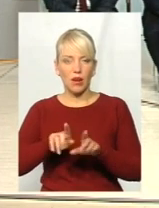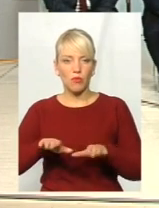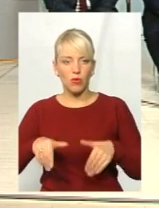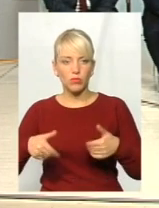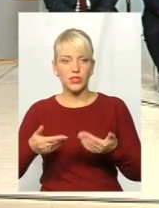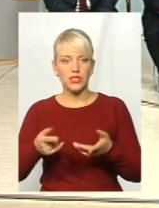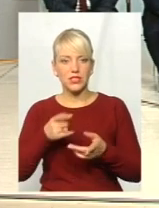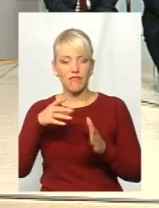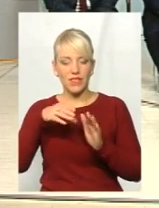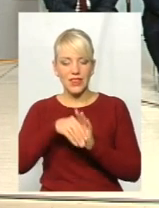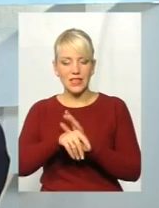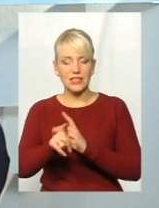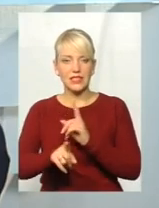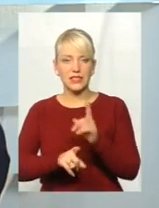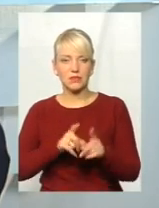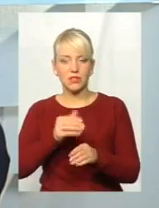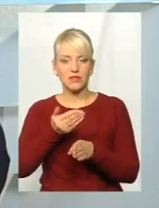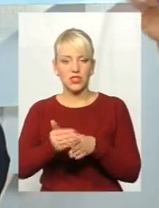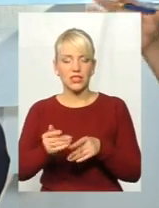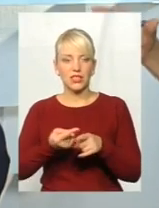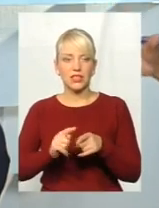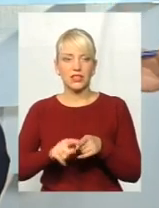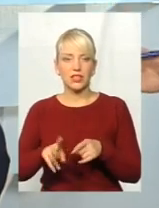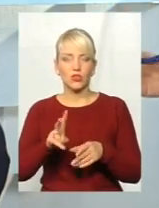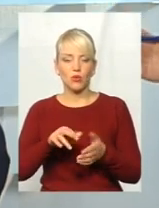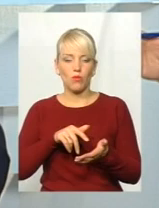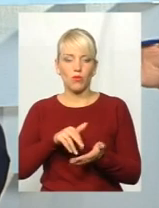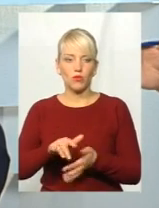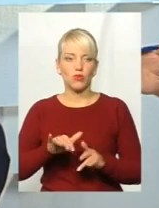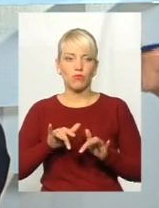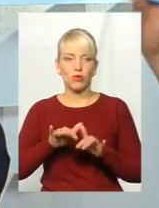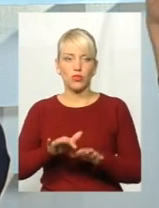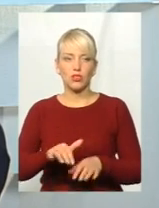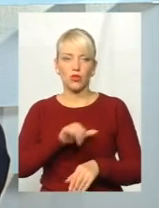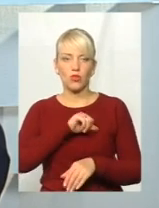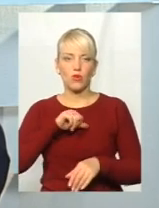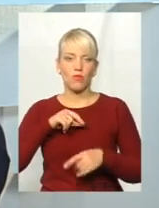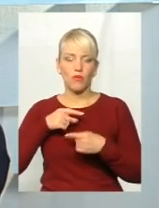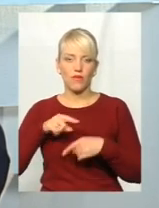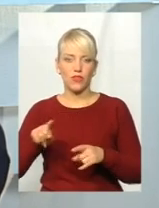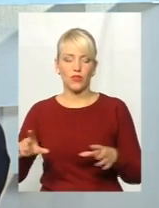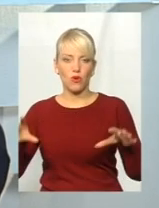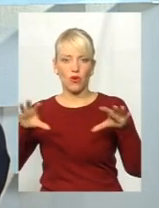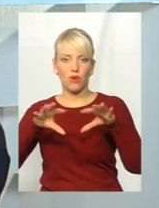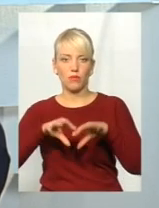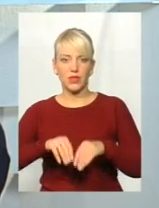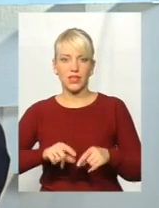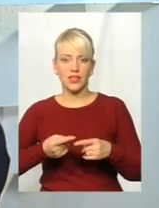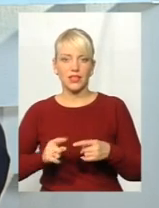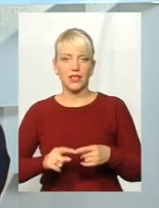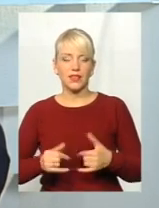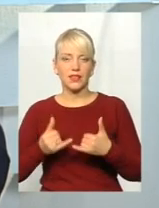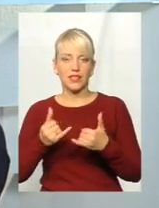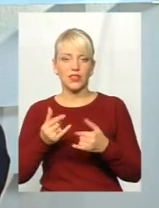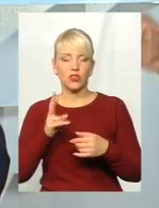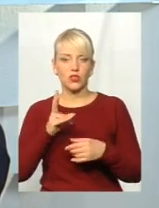змінити, внести зміни лише в частині тих, хто вже пройшов процедуру того добровільного об'єднання, для тих, на кого чекають